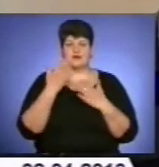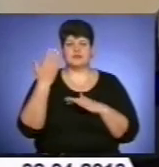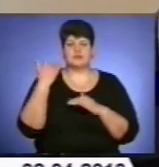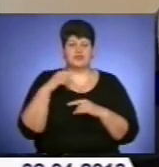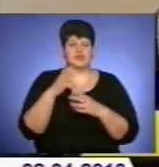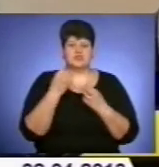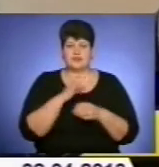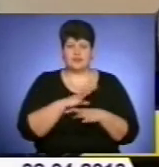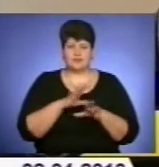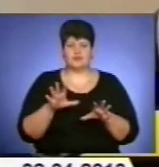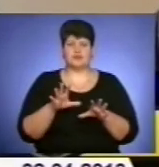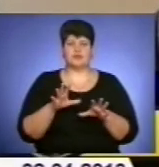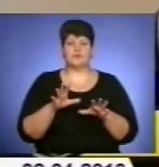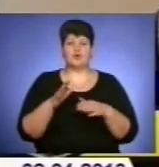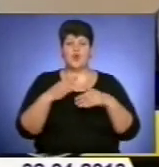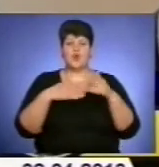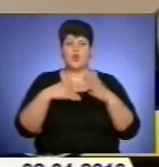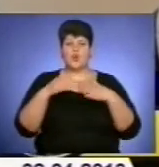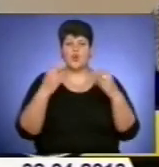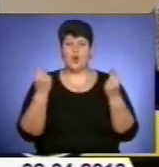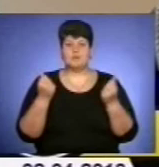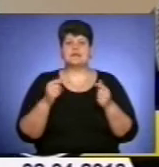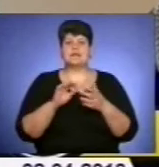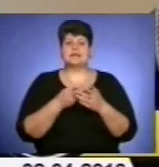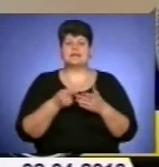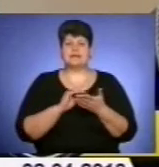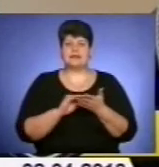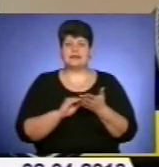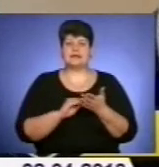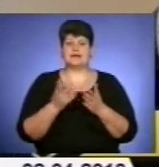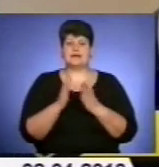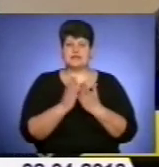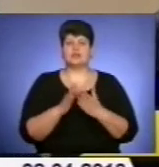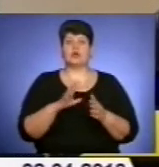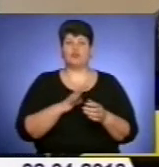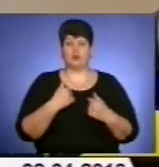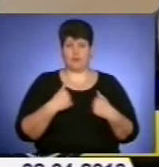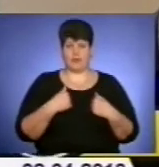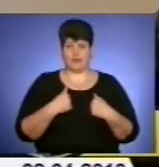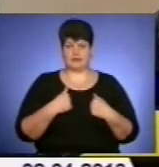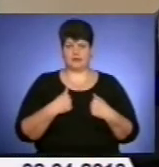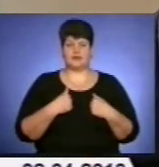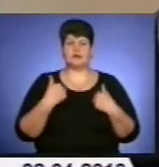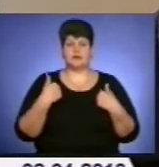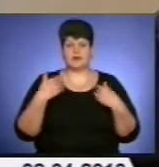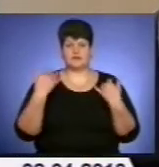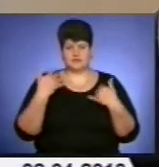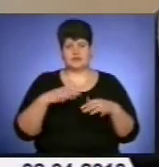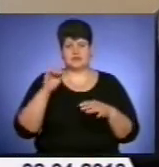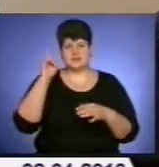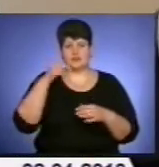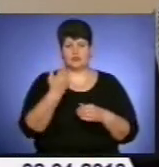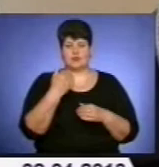було. Справа в тому, що рукописи цієї книжки в довгих митарствах побували і в мене. Так що я про неї знаю давно.